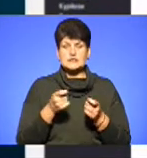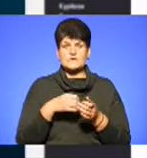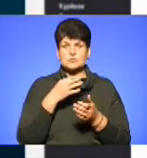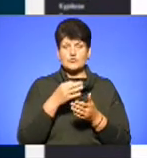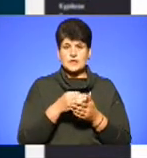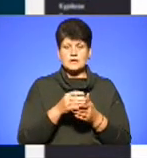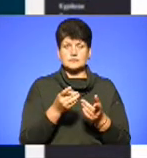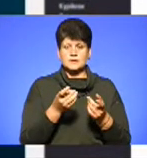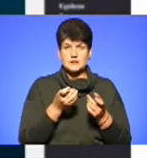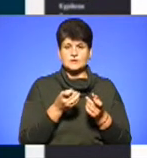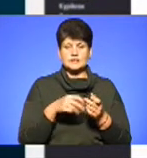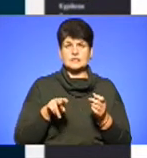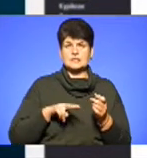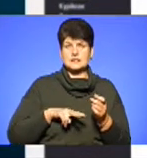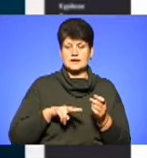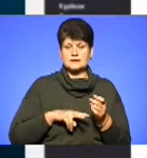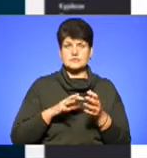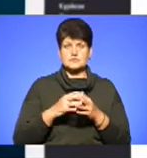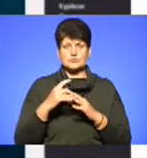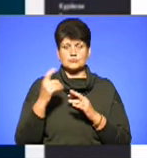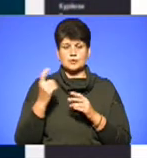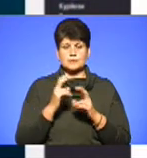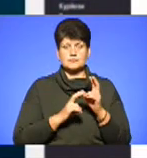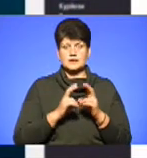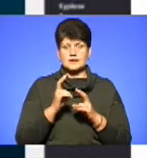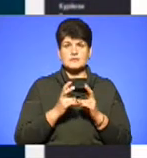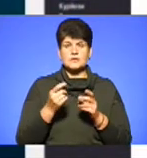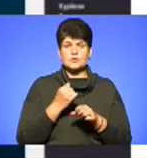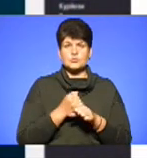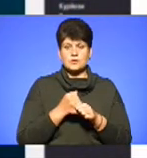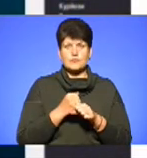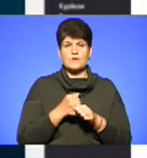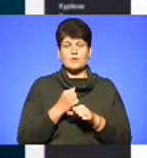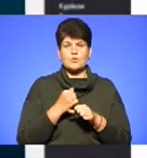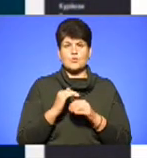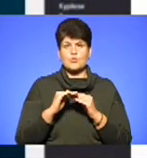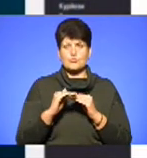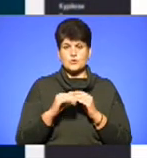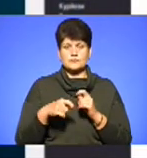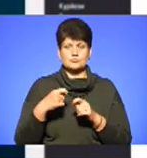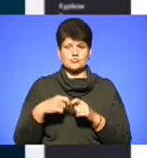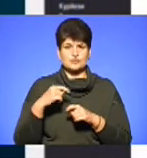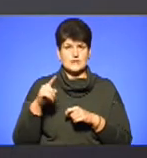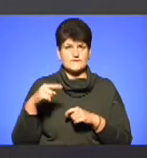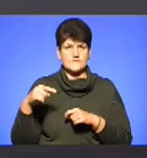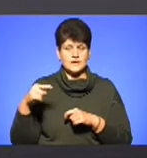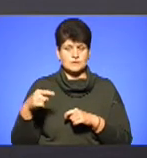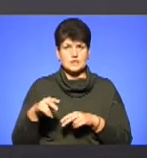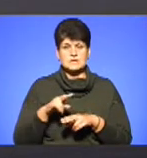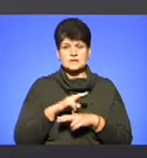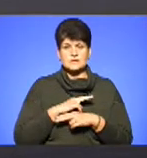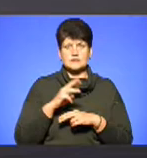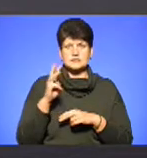було притягнуто директора фільськогосподарського підприємства, який здійснив обробку полів з порушенням ряду вимог, і якнаслідок загинуло